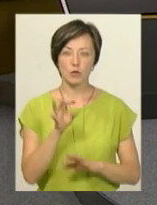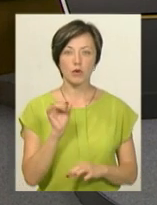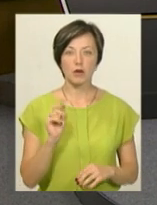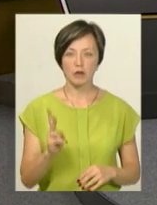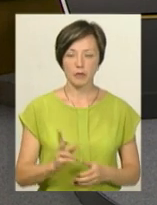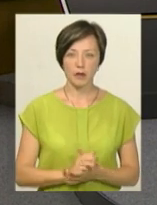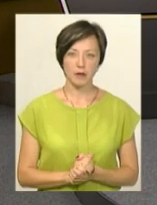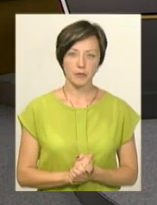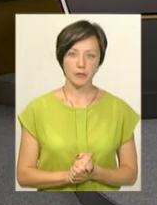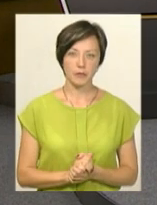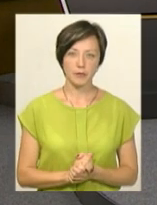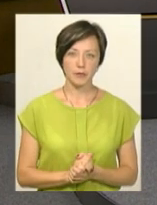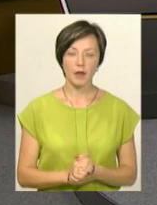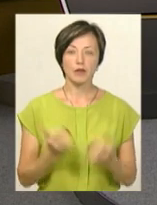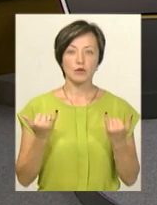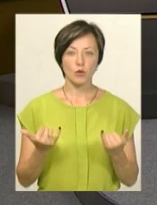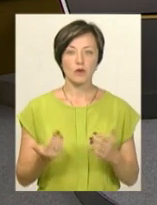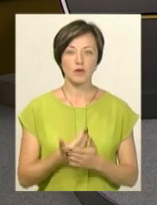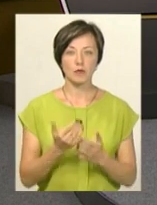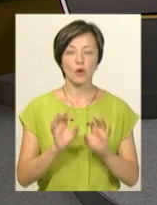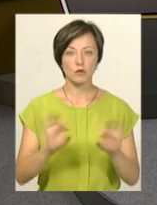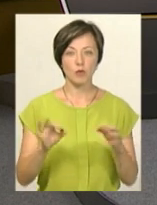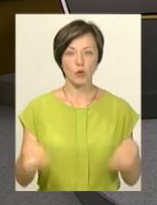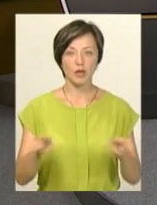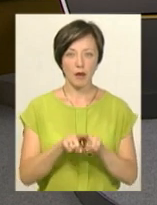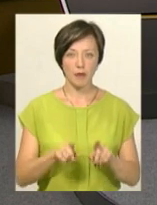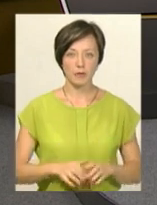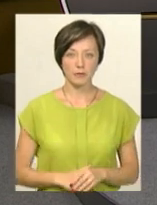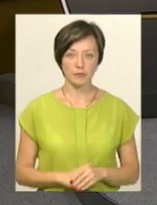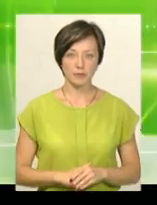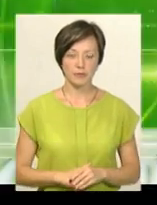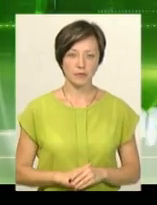жестову мову Ольга Рибак. Сьогодні у випуску ми розповімо про таке.